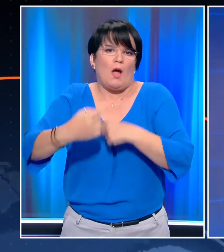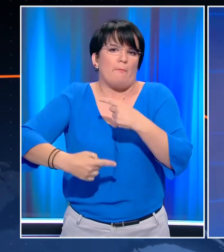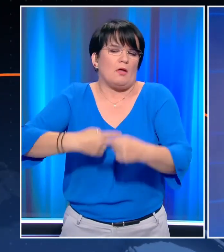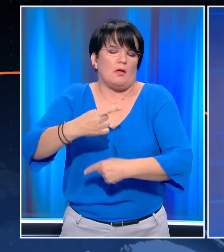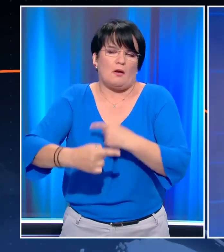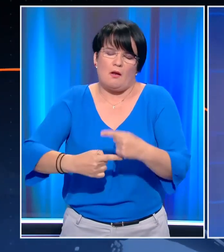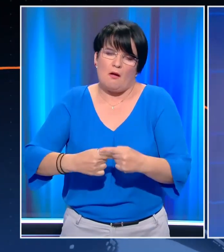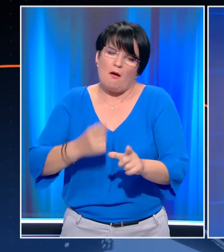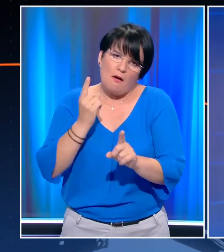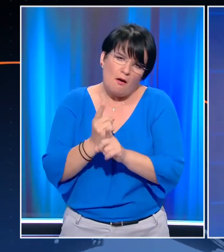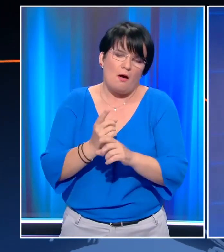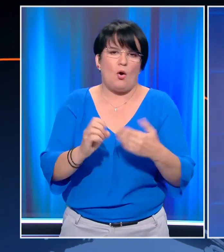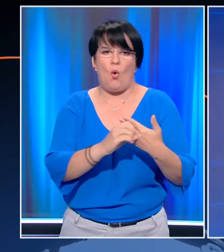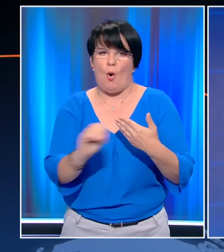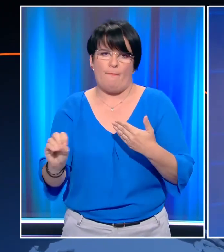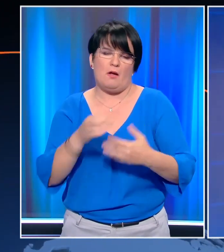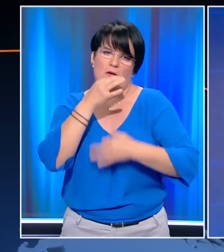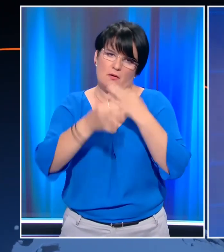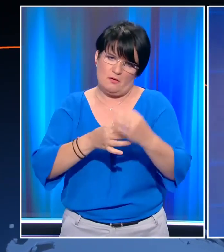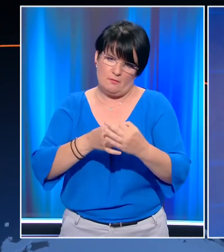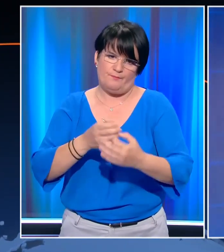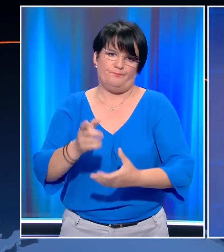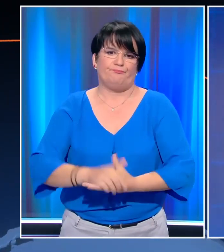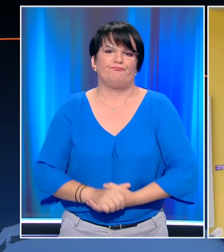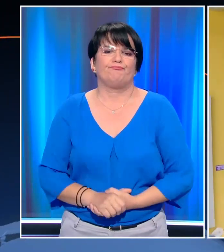που βίωσε αποκλειστικά στο Όπεν και στον Γιάννη Ρήγο.